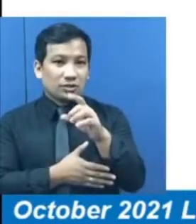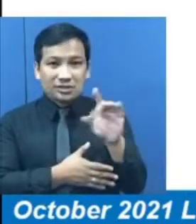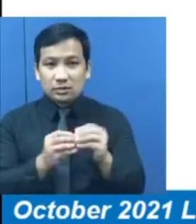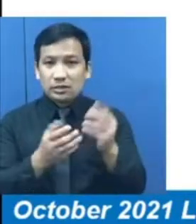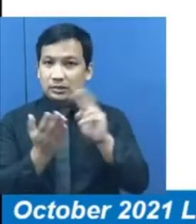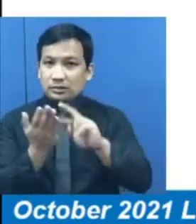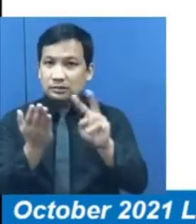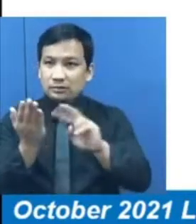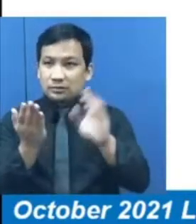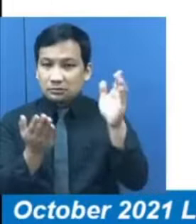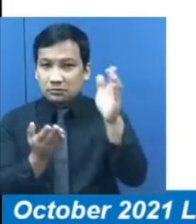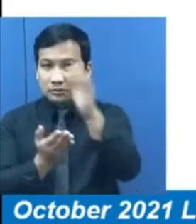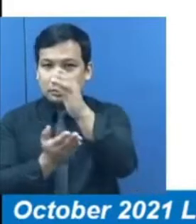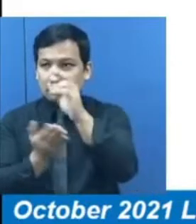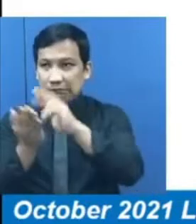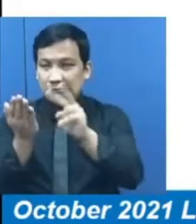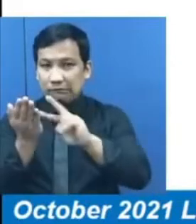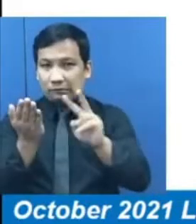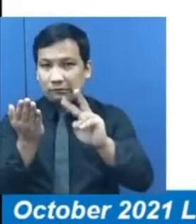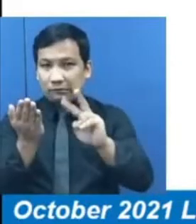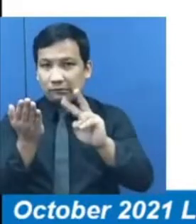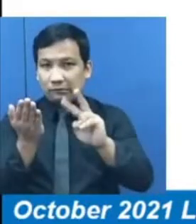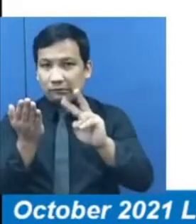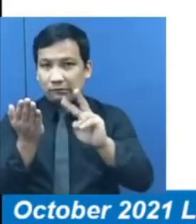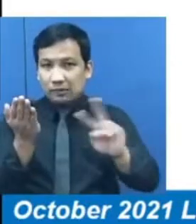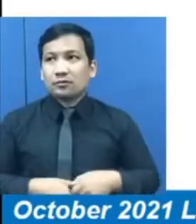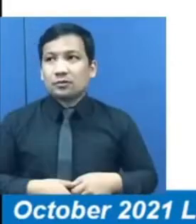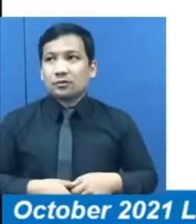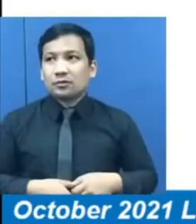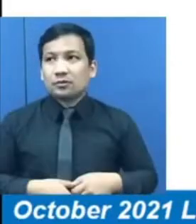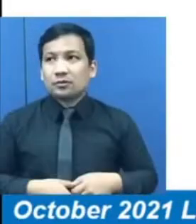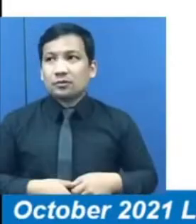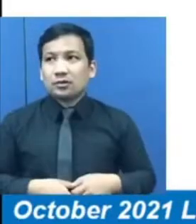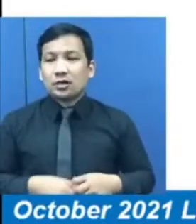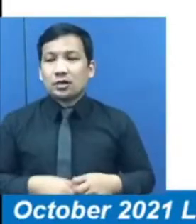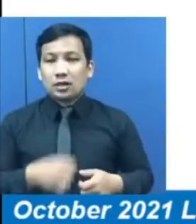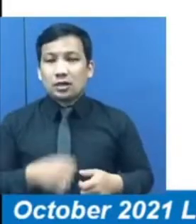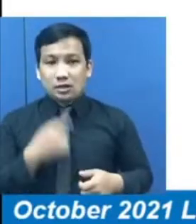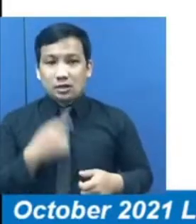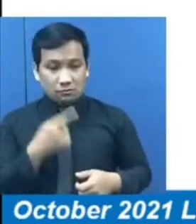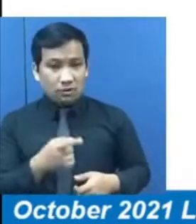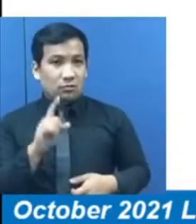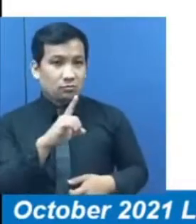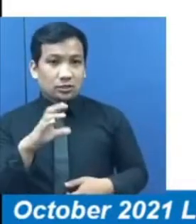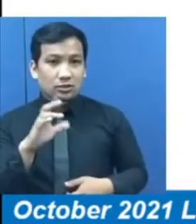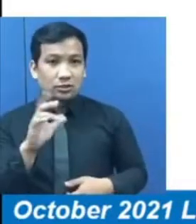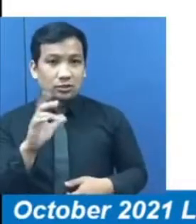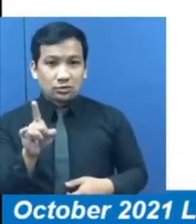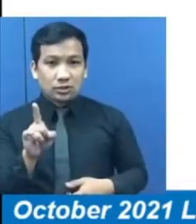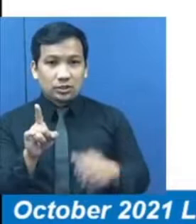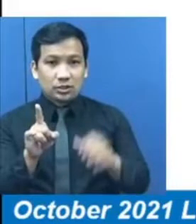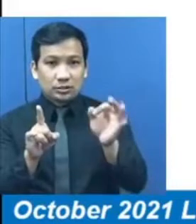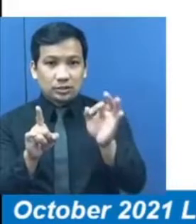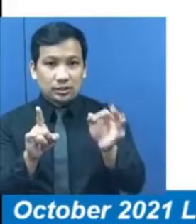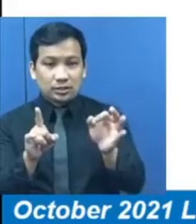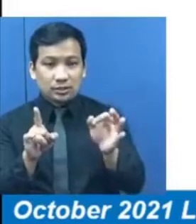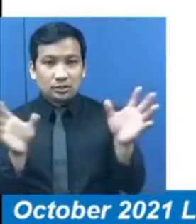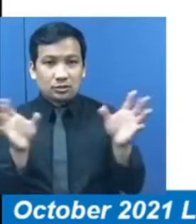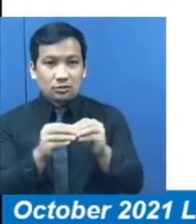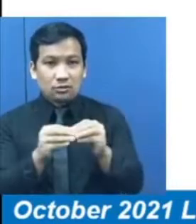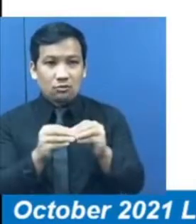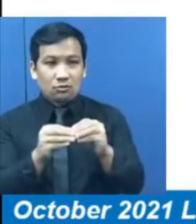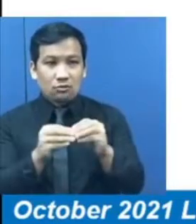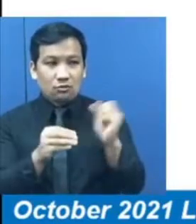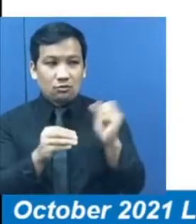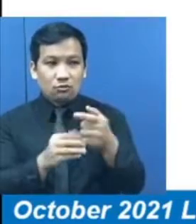nasurvey ng Philippine Statistics Authority. Samantalak, 121,990 naman ang total households